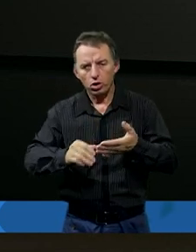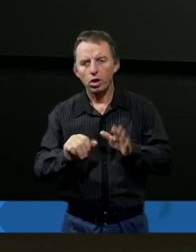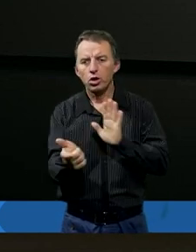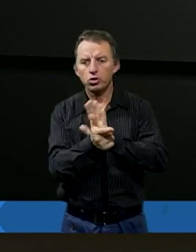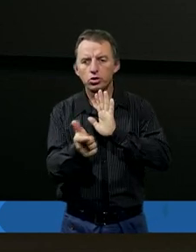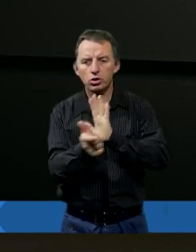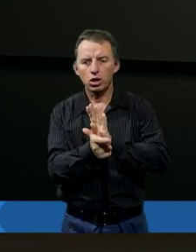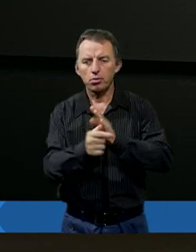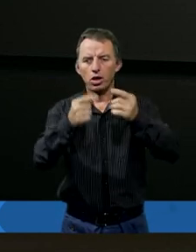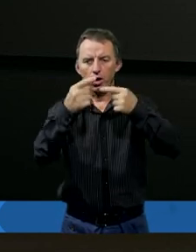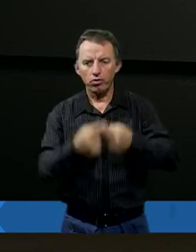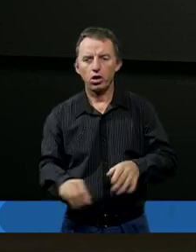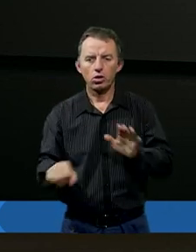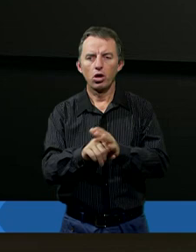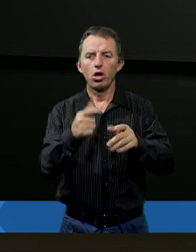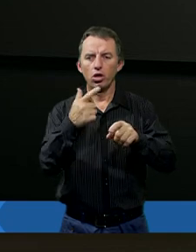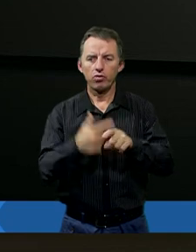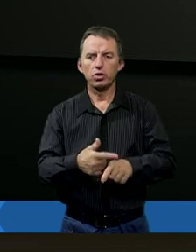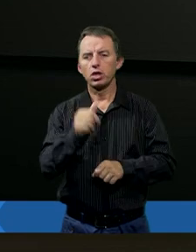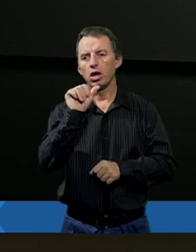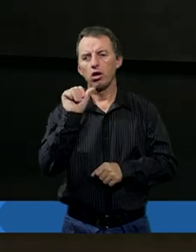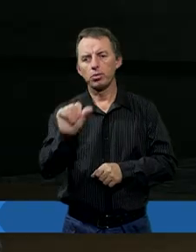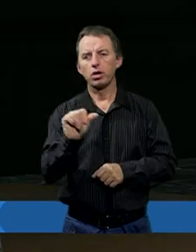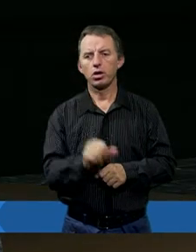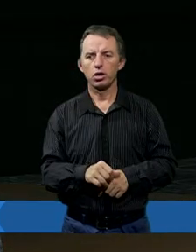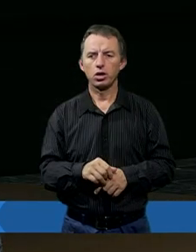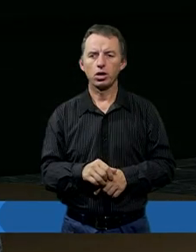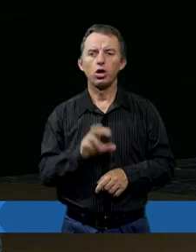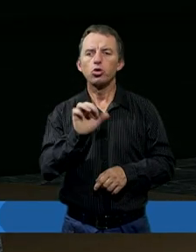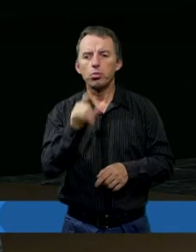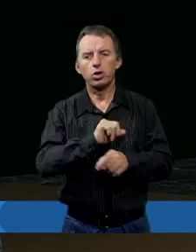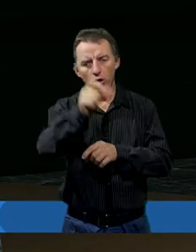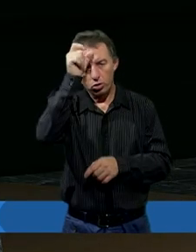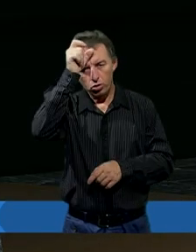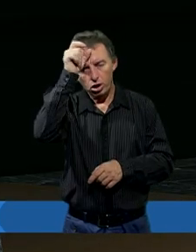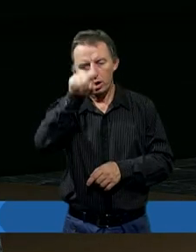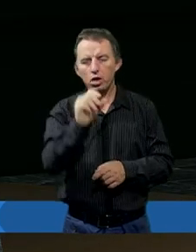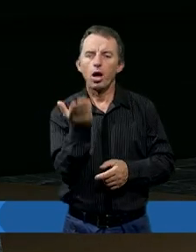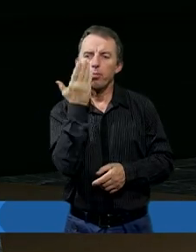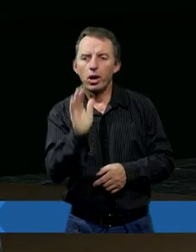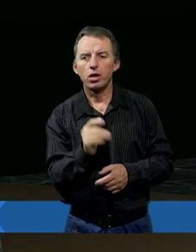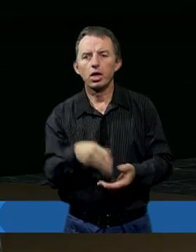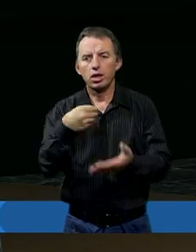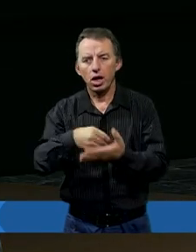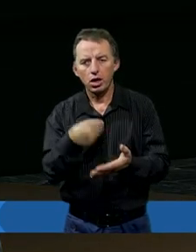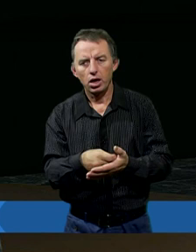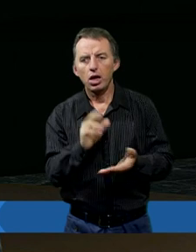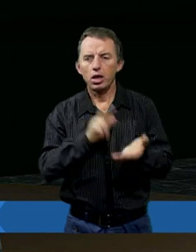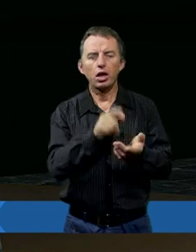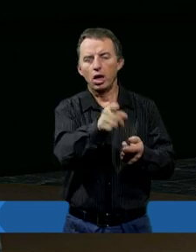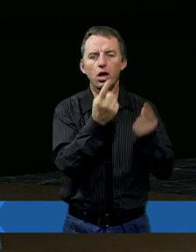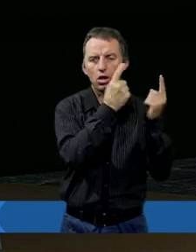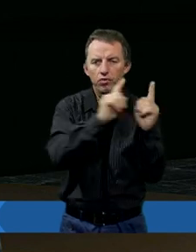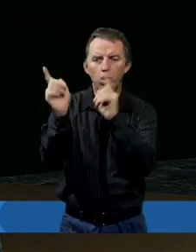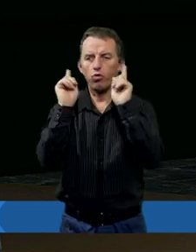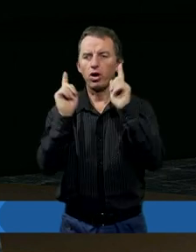od siedemnastego wersetu do dwudziestego pierwszego. Czymże jest człowiek, że go tak bardzo cenisz i że na nie